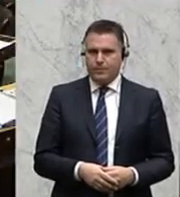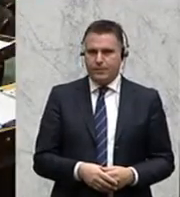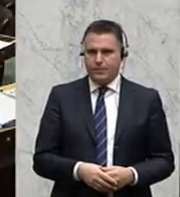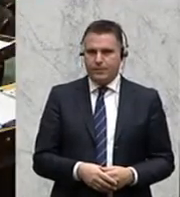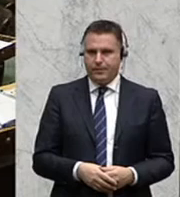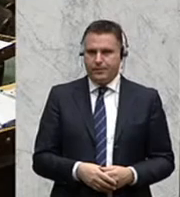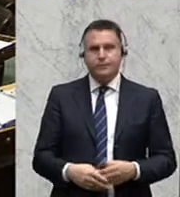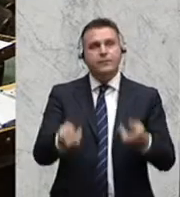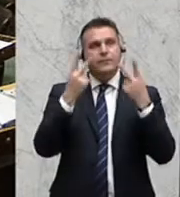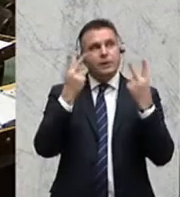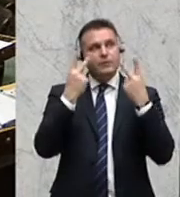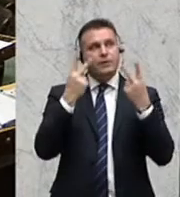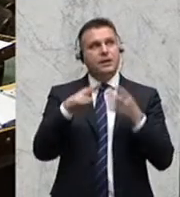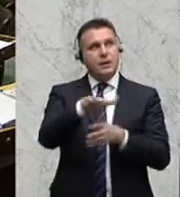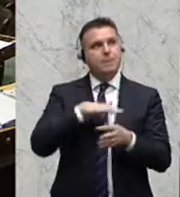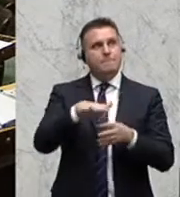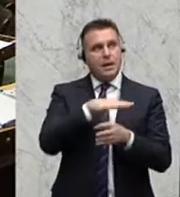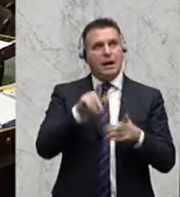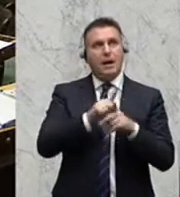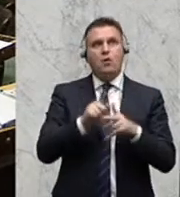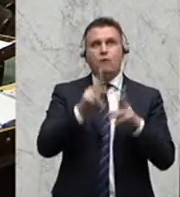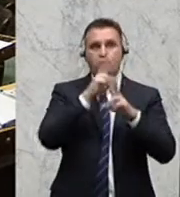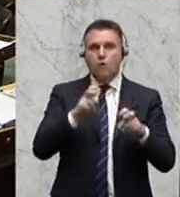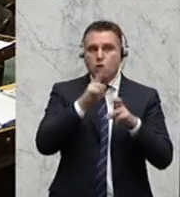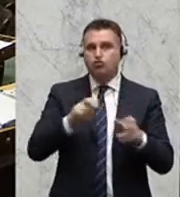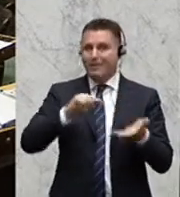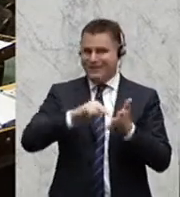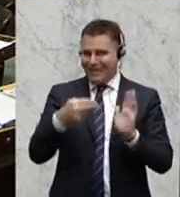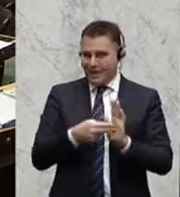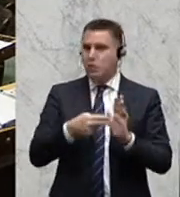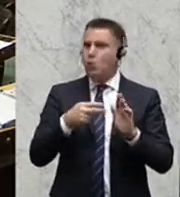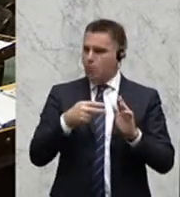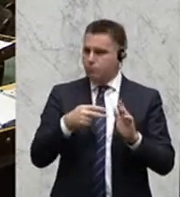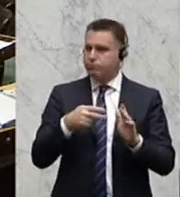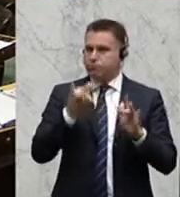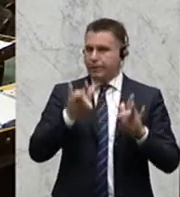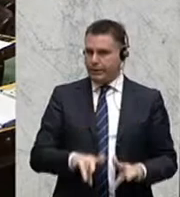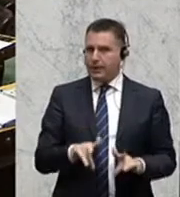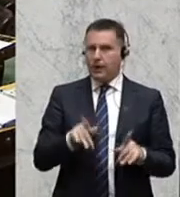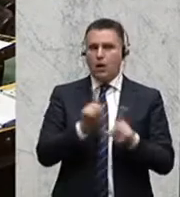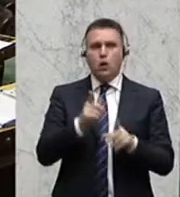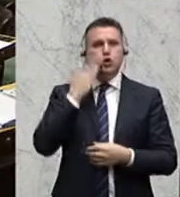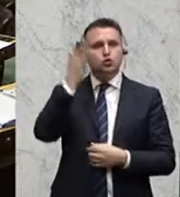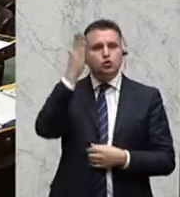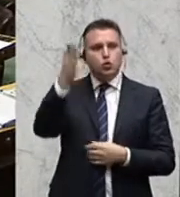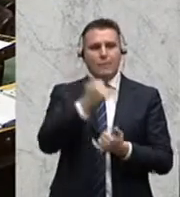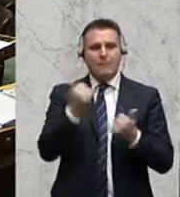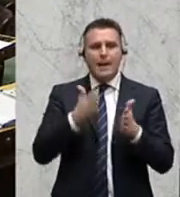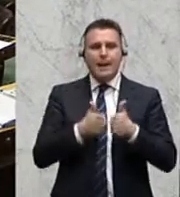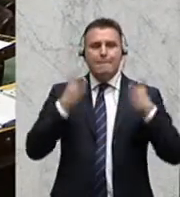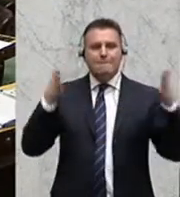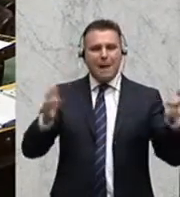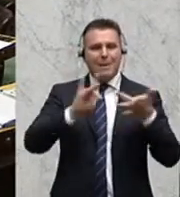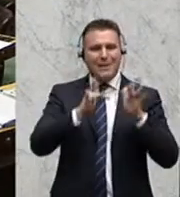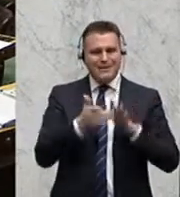Ein ganz zentraler Bereich, den wir in Österreich, um zur Forschungs und Technologiepolitik zu kommen, auf die Schiene gebracht haben, ist gerade dieser Zukunftsbereich der Breitbandförderung,